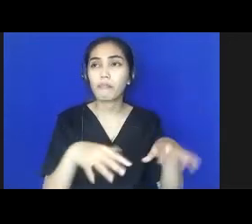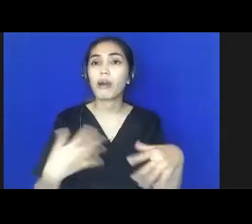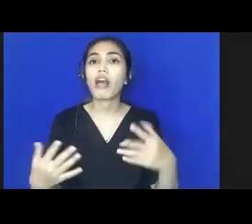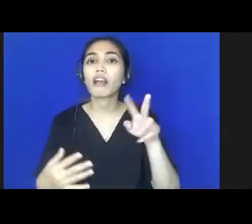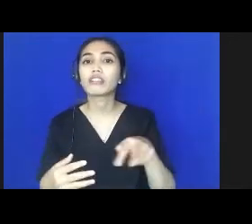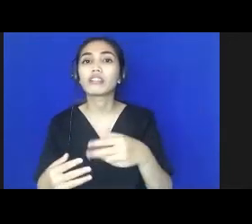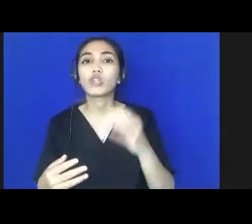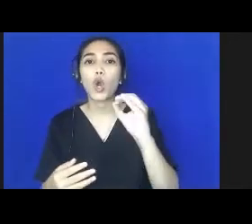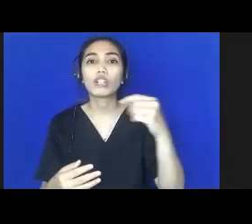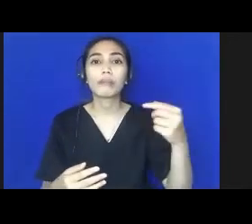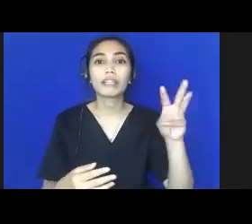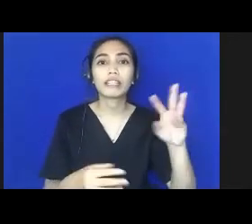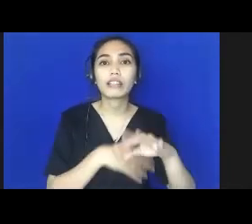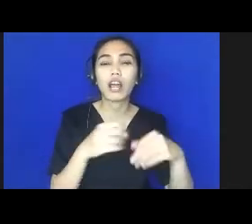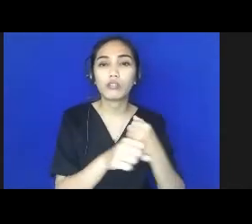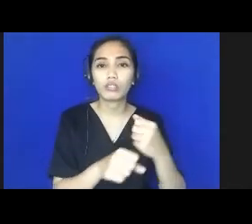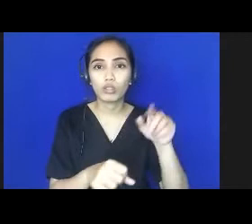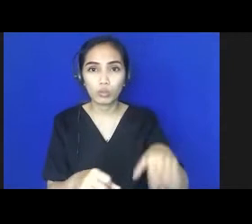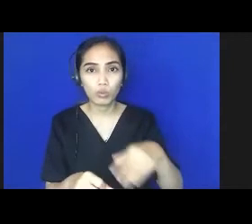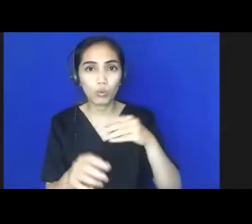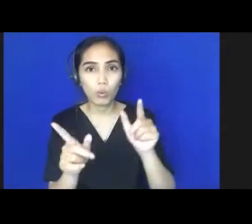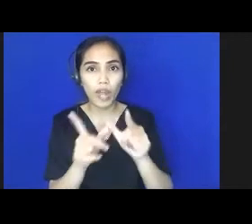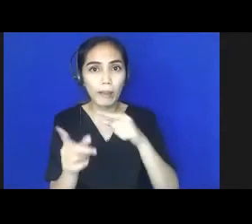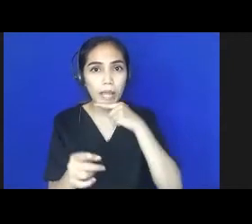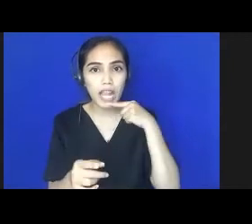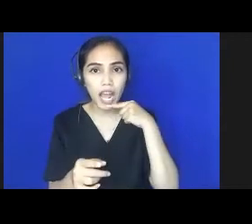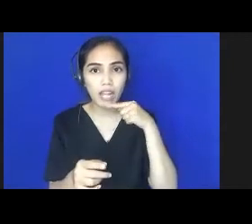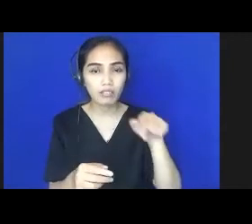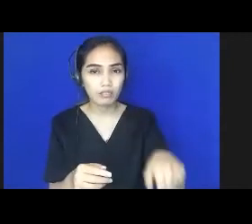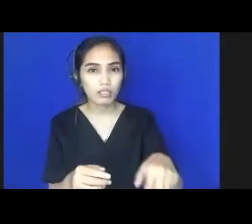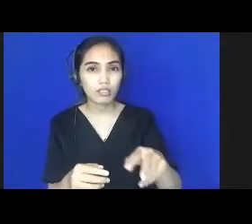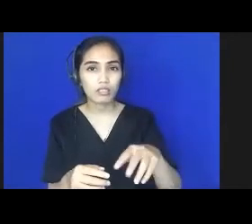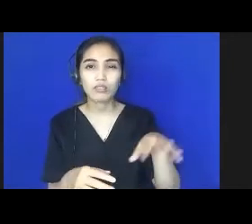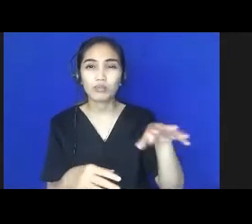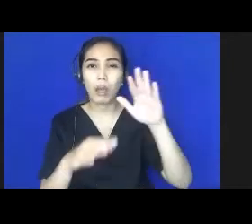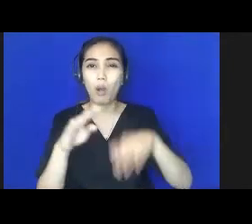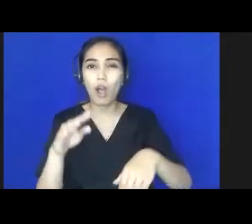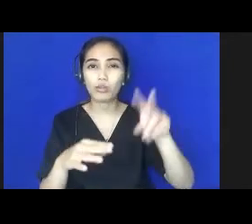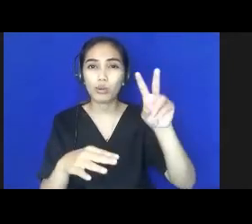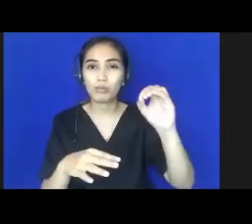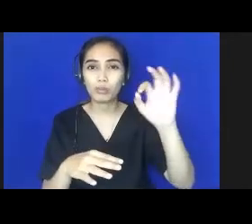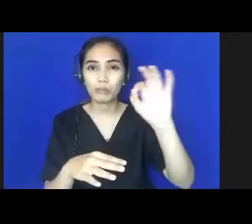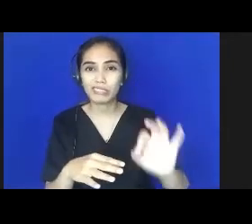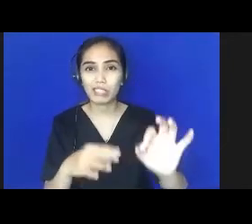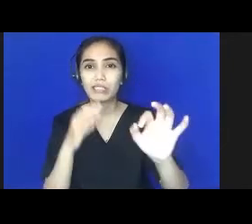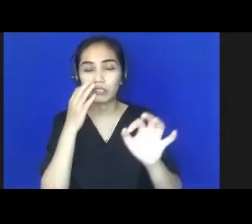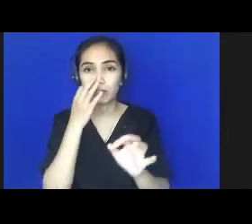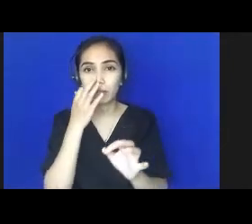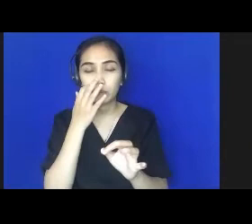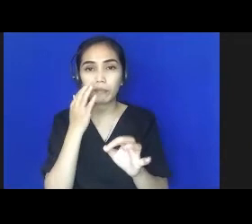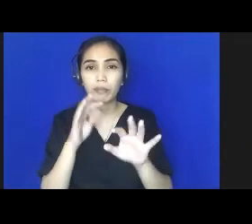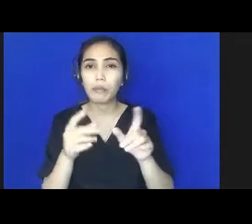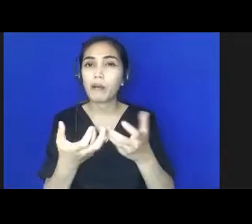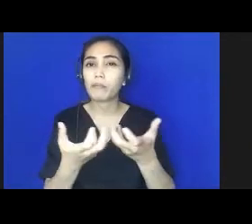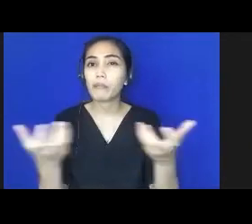-3 tahun yang merah yang bawah itu melata di bawah 20%. Tetap ada beda antara kaya dan miskin tapi